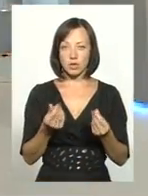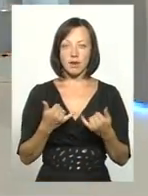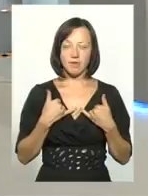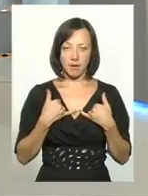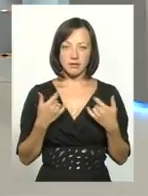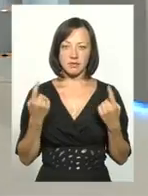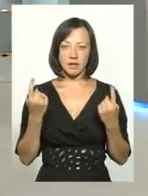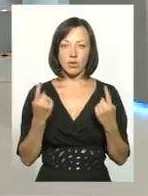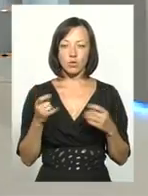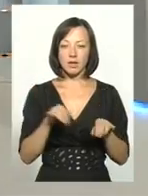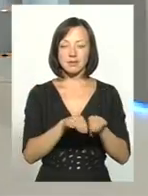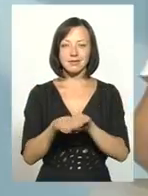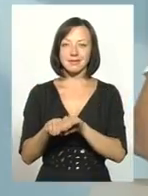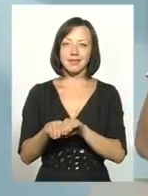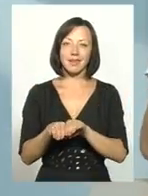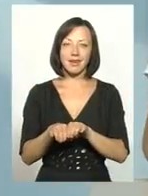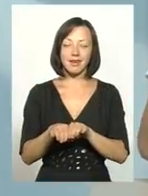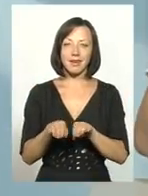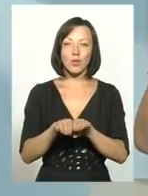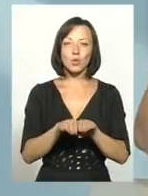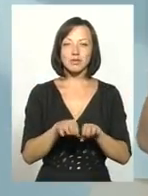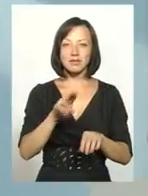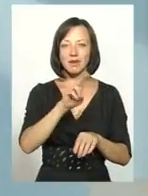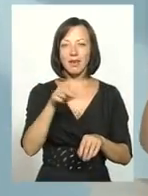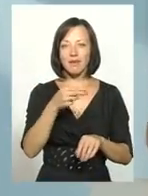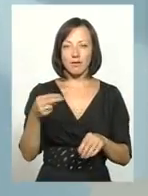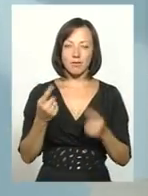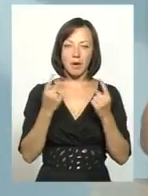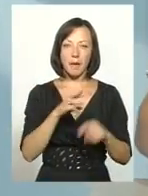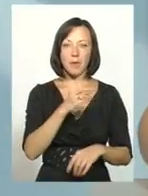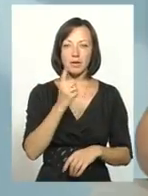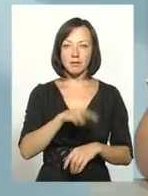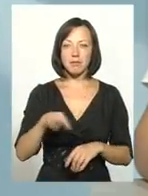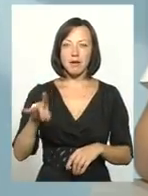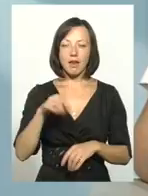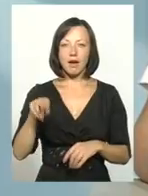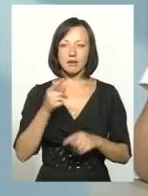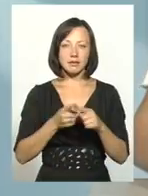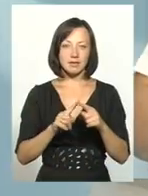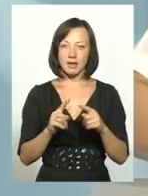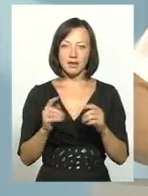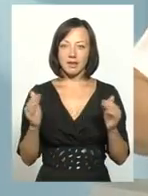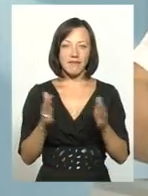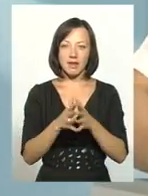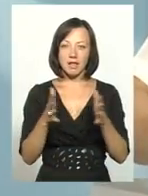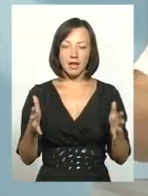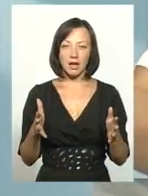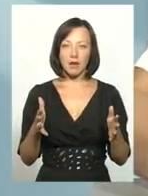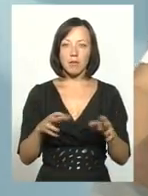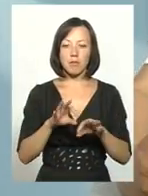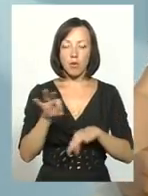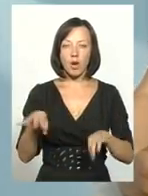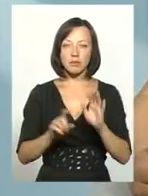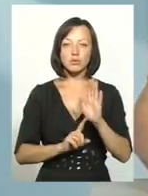великі, бо в нас курс, на жаль, такий. І якщо мільярд гривень, по європейському курсу, це невеликий проєкт. Але ці мільярди